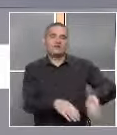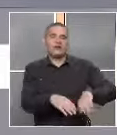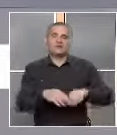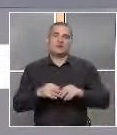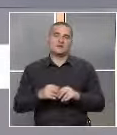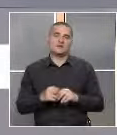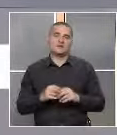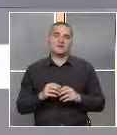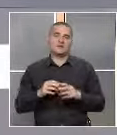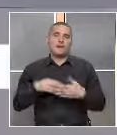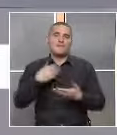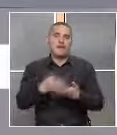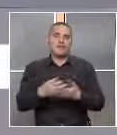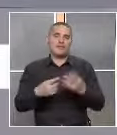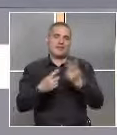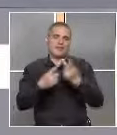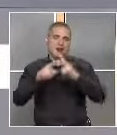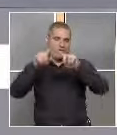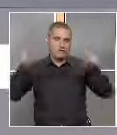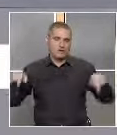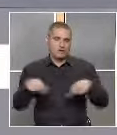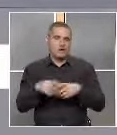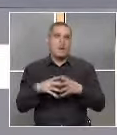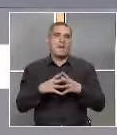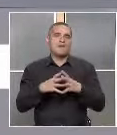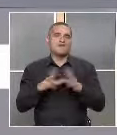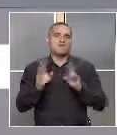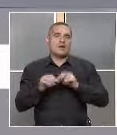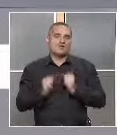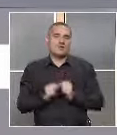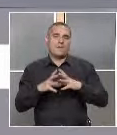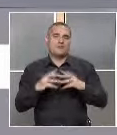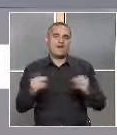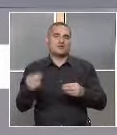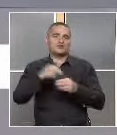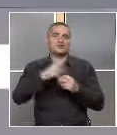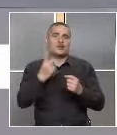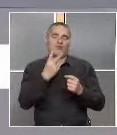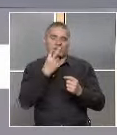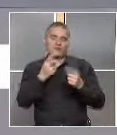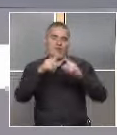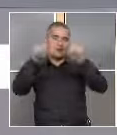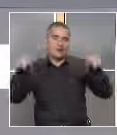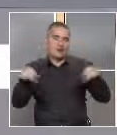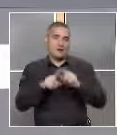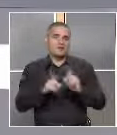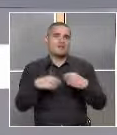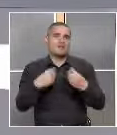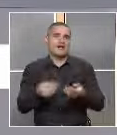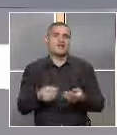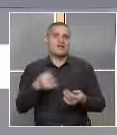пред телевизора, да стоят безучастно и да наблюдават само екрана, да не им дават